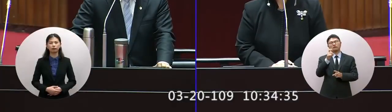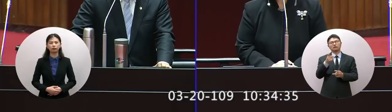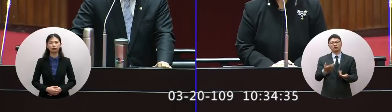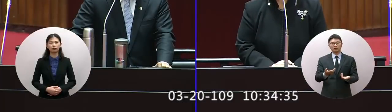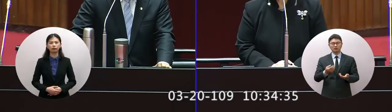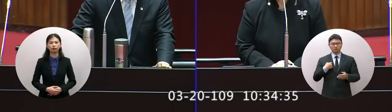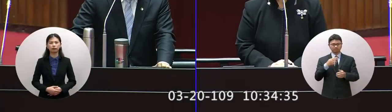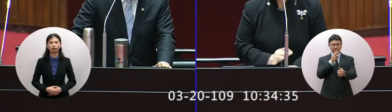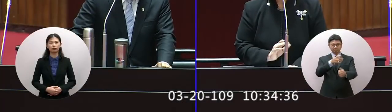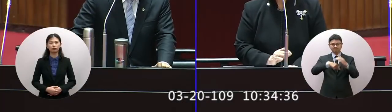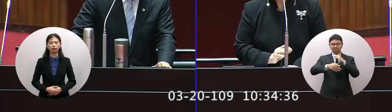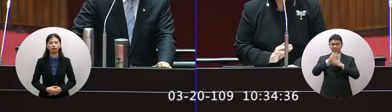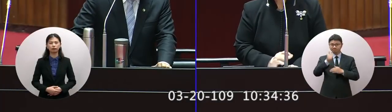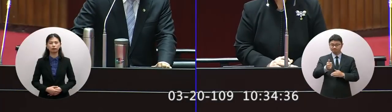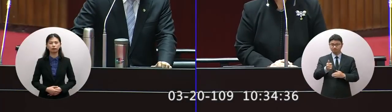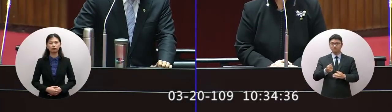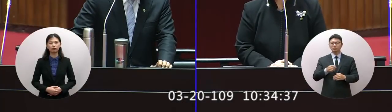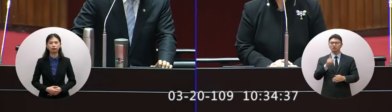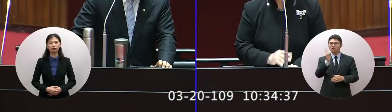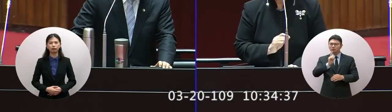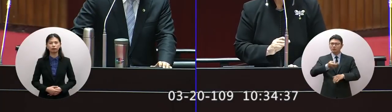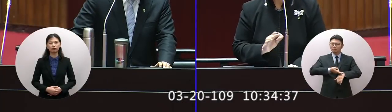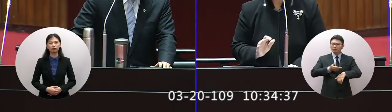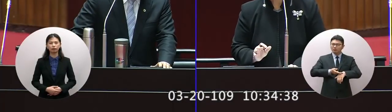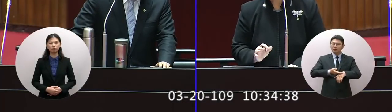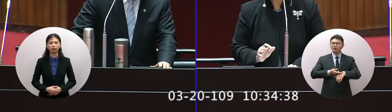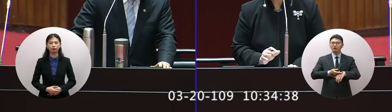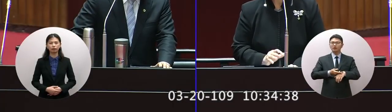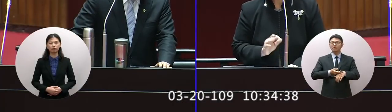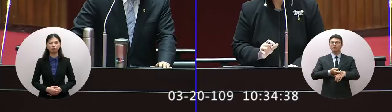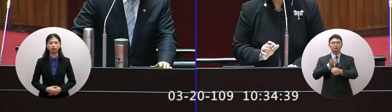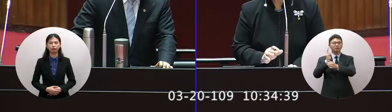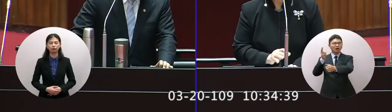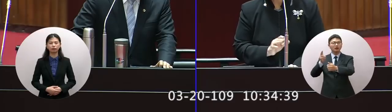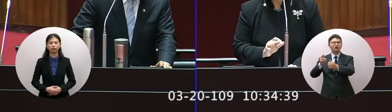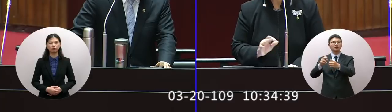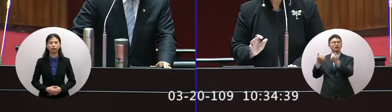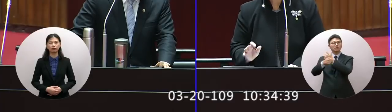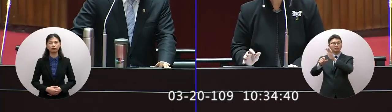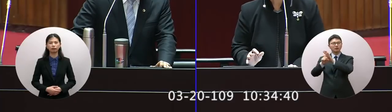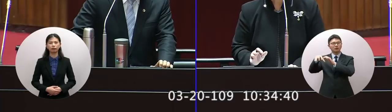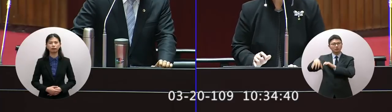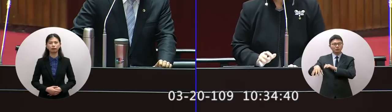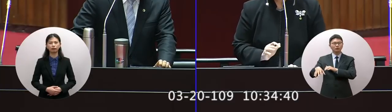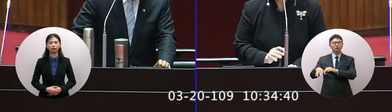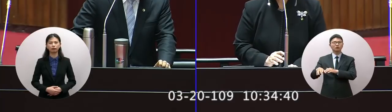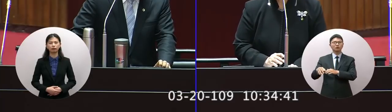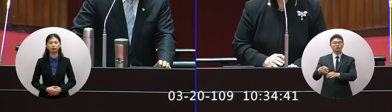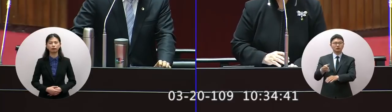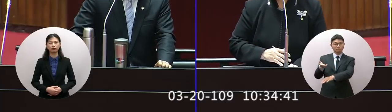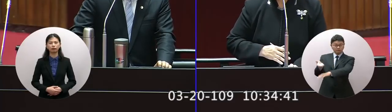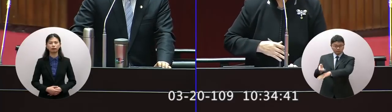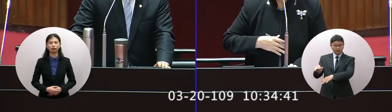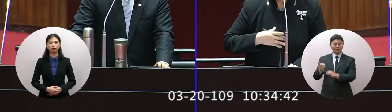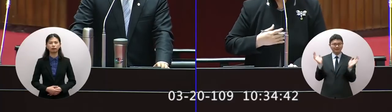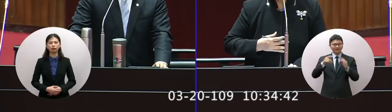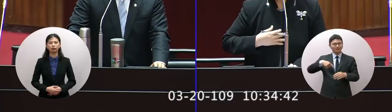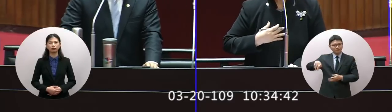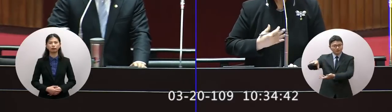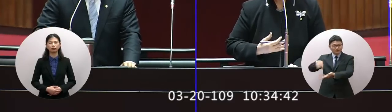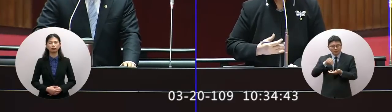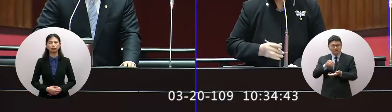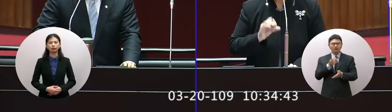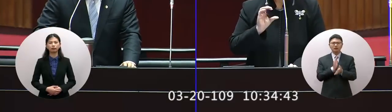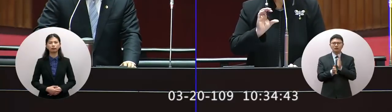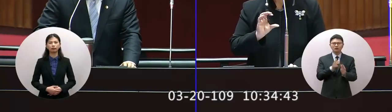請問議長我們有什麼方法是說透過外館叫外館給附近的孩子或是有什麼想